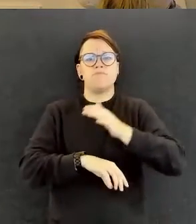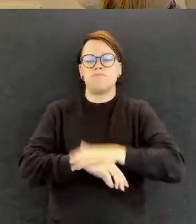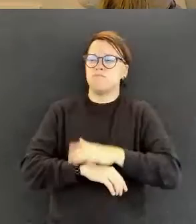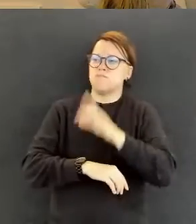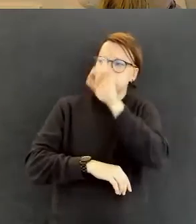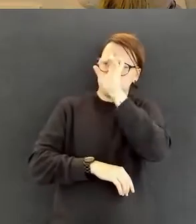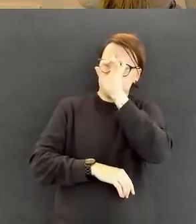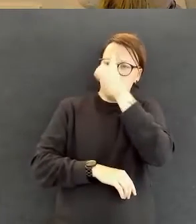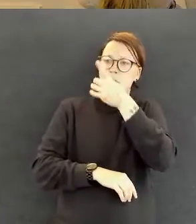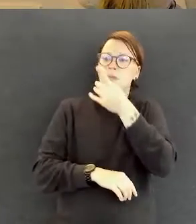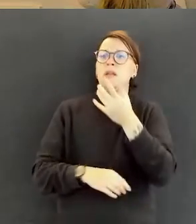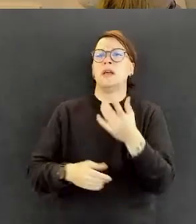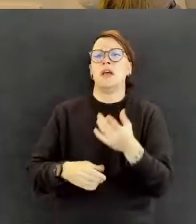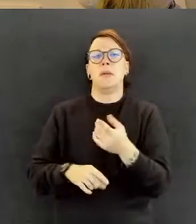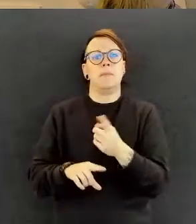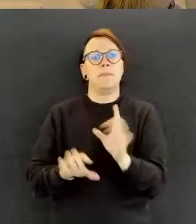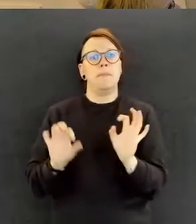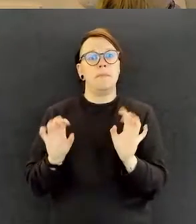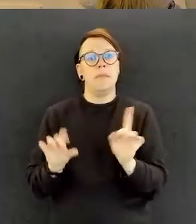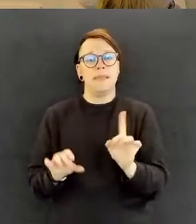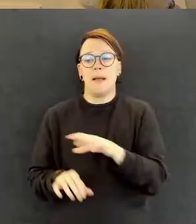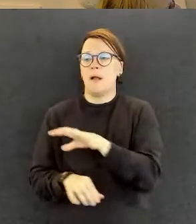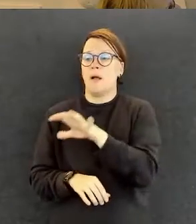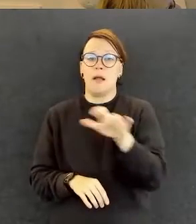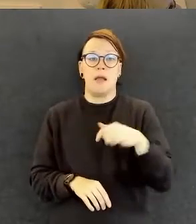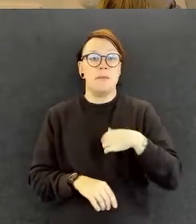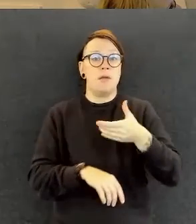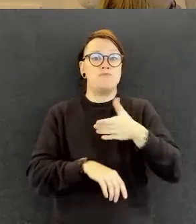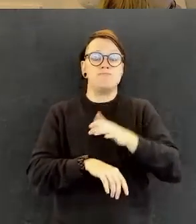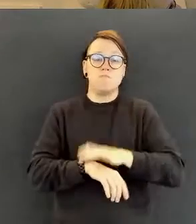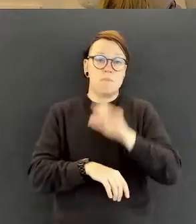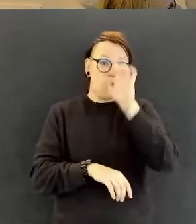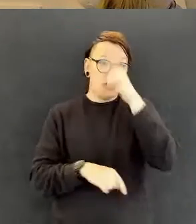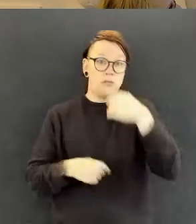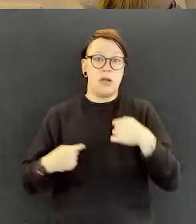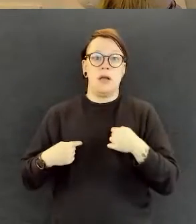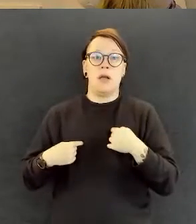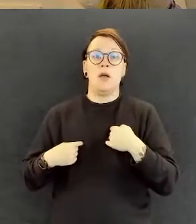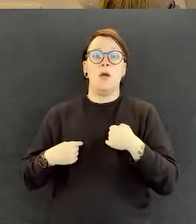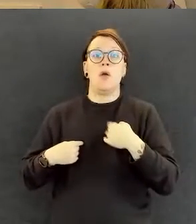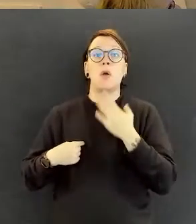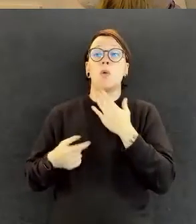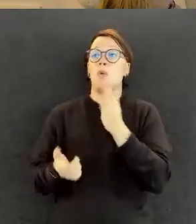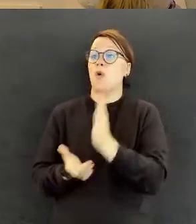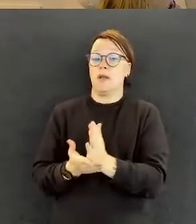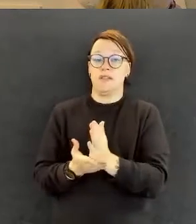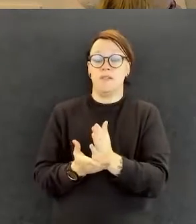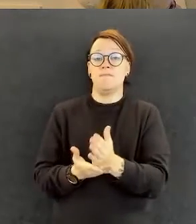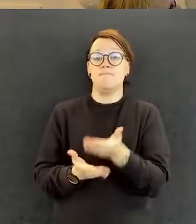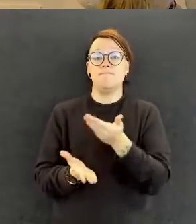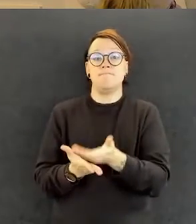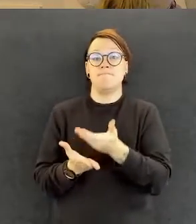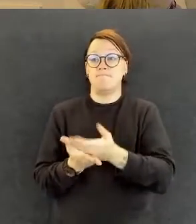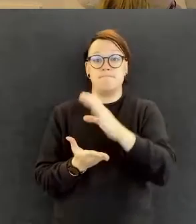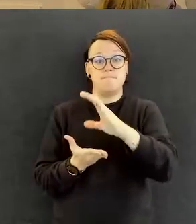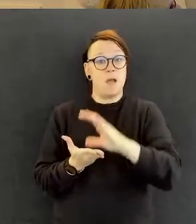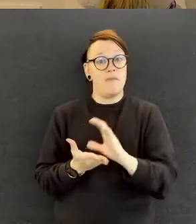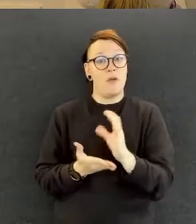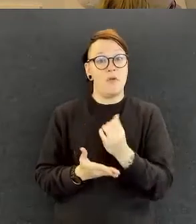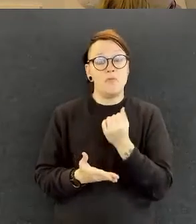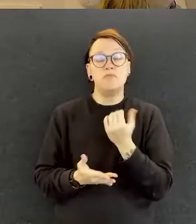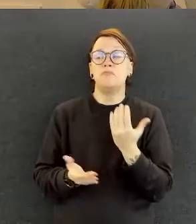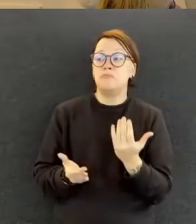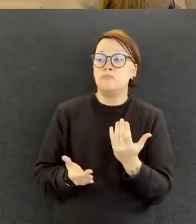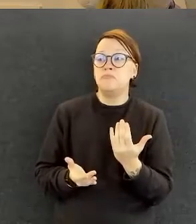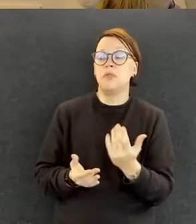joku olisi valmis jotakin maksamaan. Ja tällä on se niin kuin kääntö tuonne viestinnän suuntaan, niin minä tein tämmöisiä,